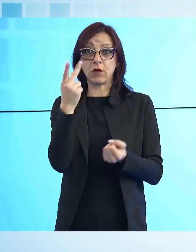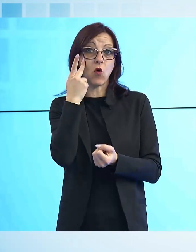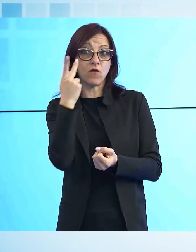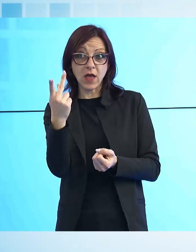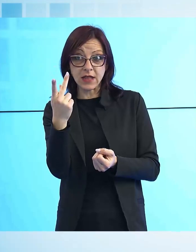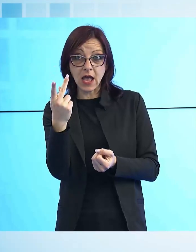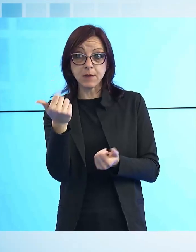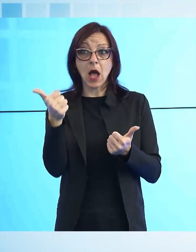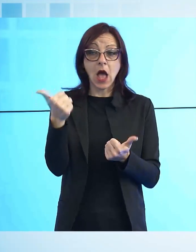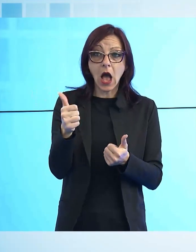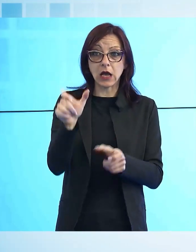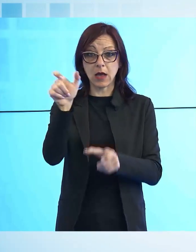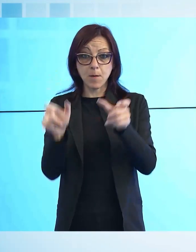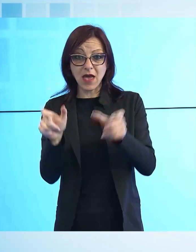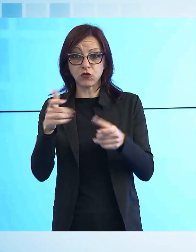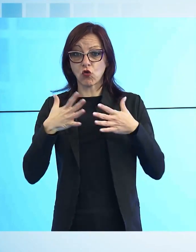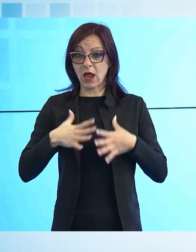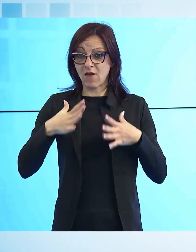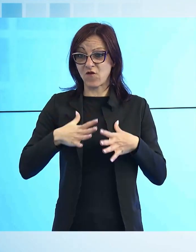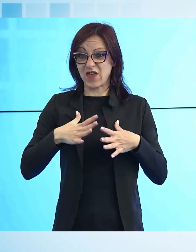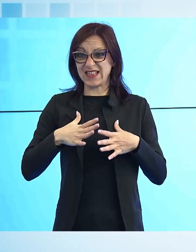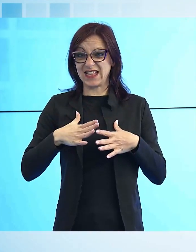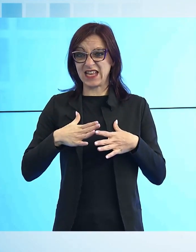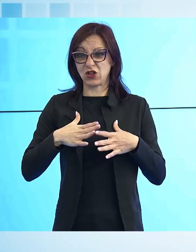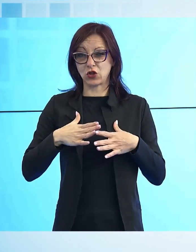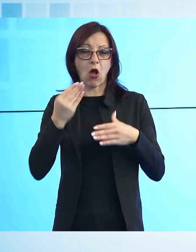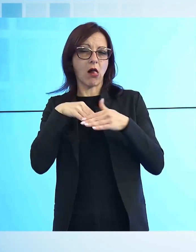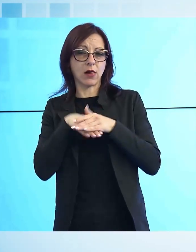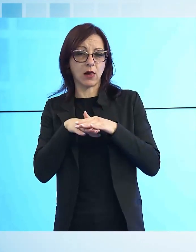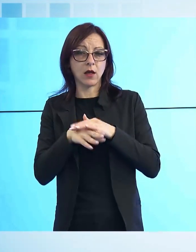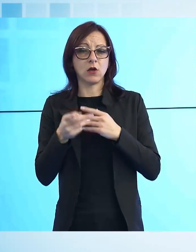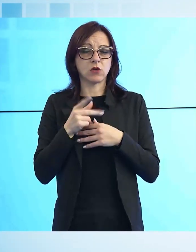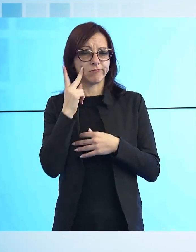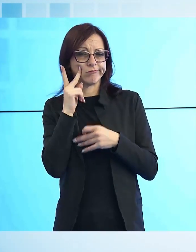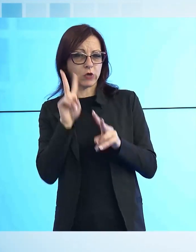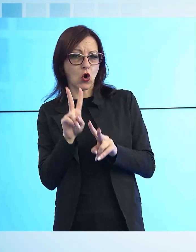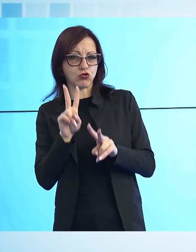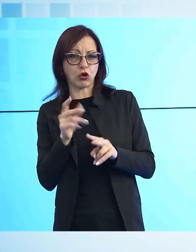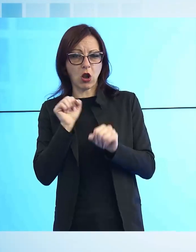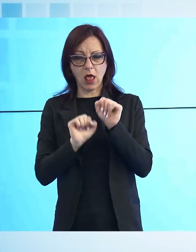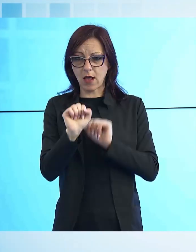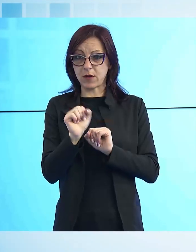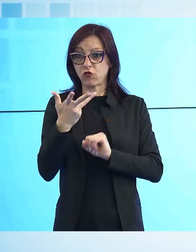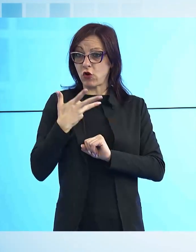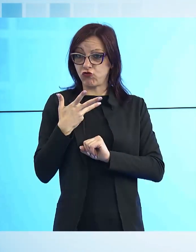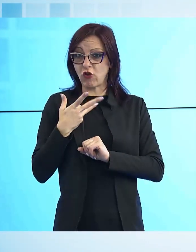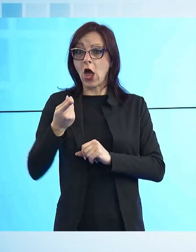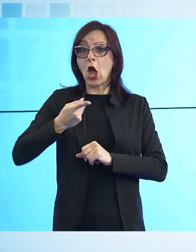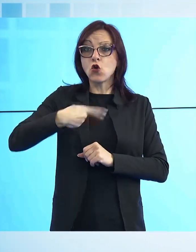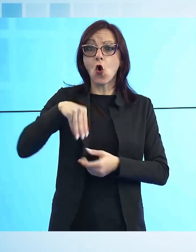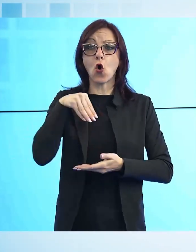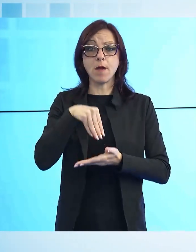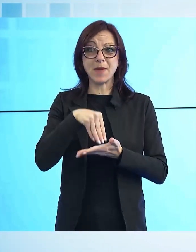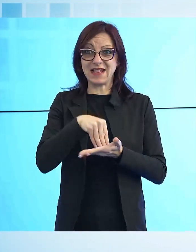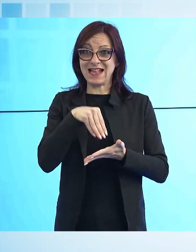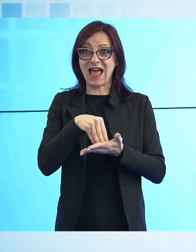il nostro personale in borghese che fa repressione, ci siamo, ma soprattutto vogliamo far parte